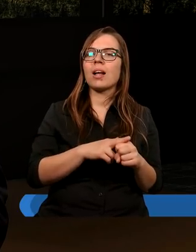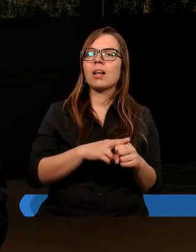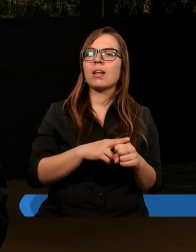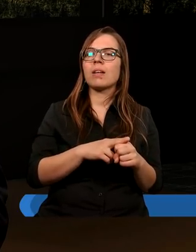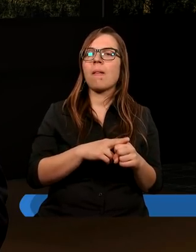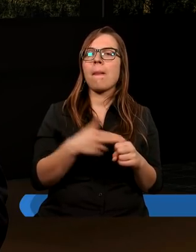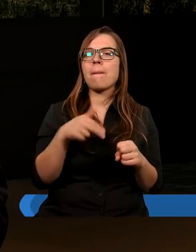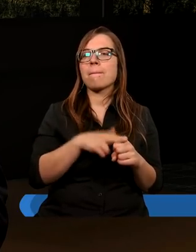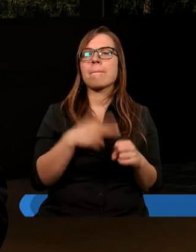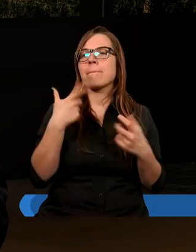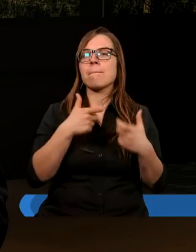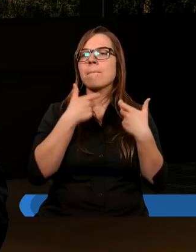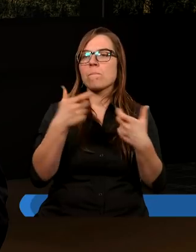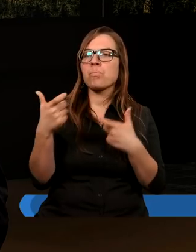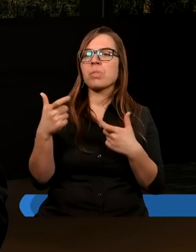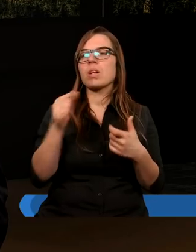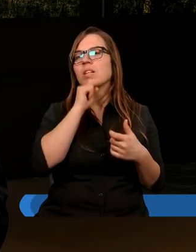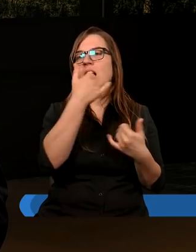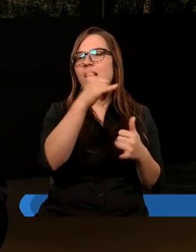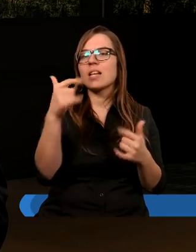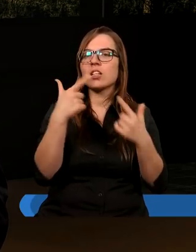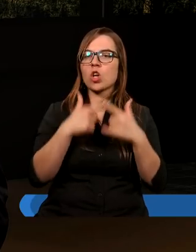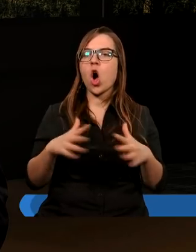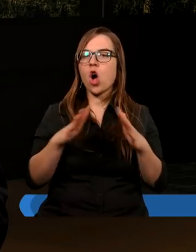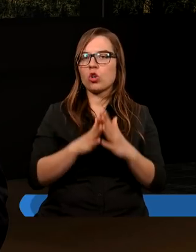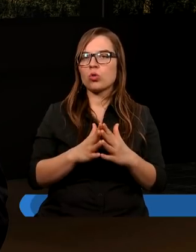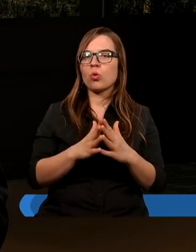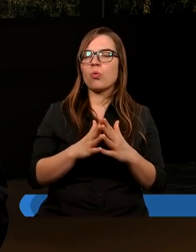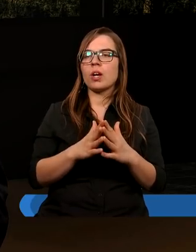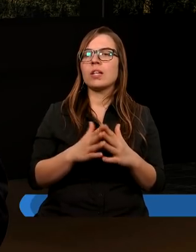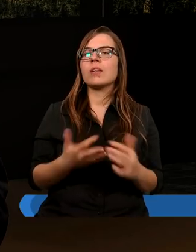których nie głosi żaden inny kościół.